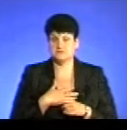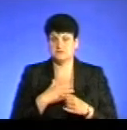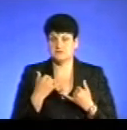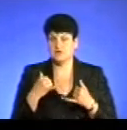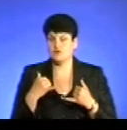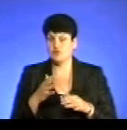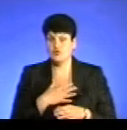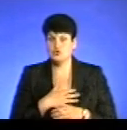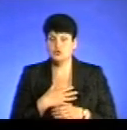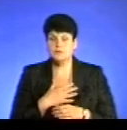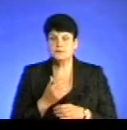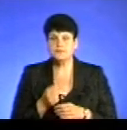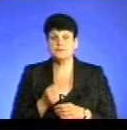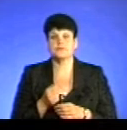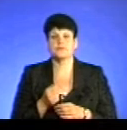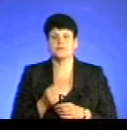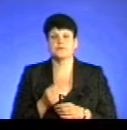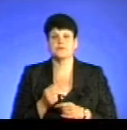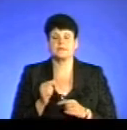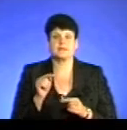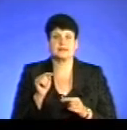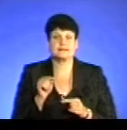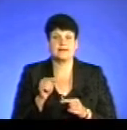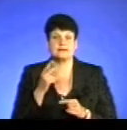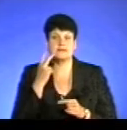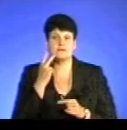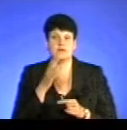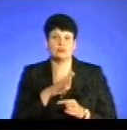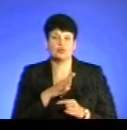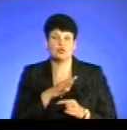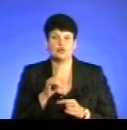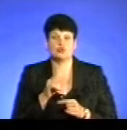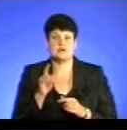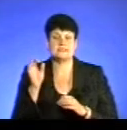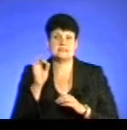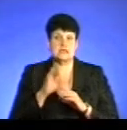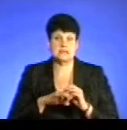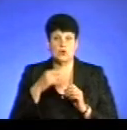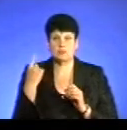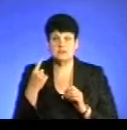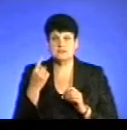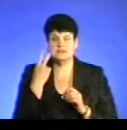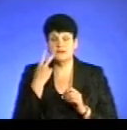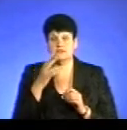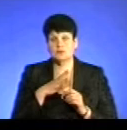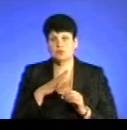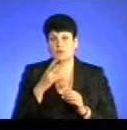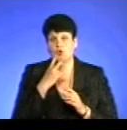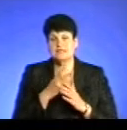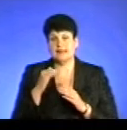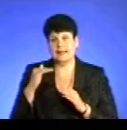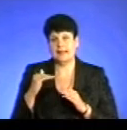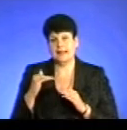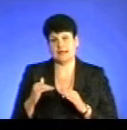так завжди було трималося, що в Західній області завжди показники були нижчі, ніж,